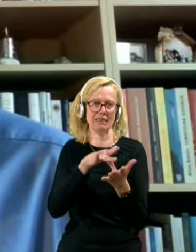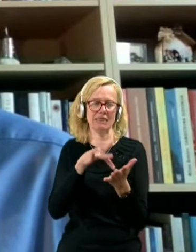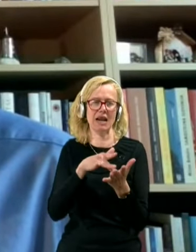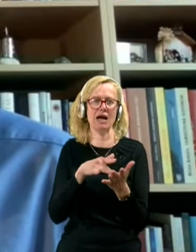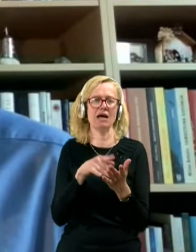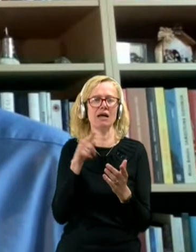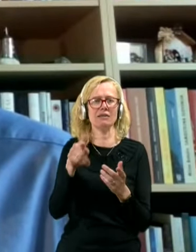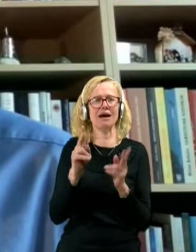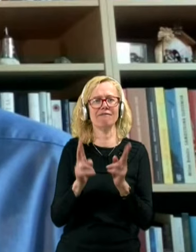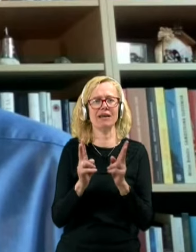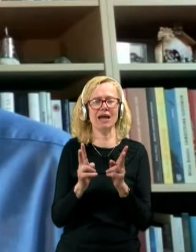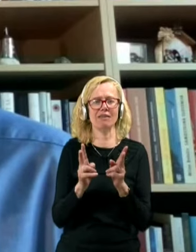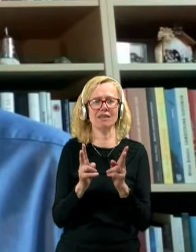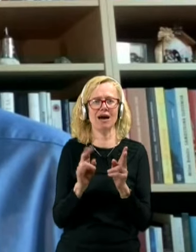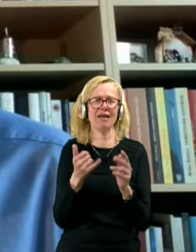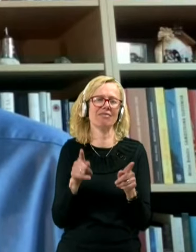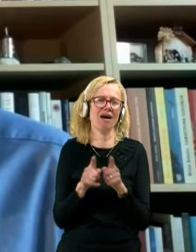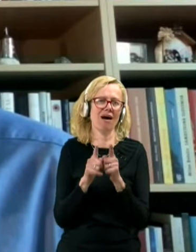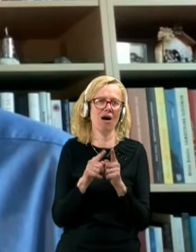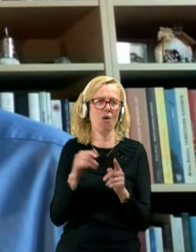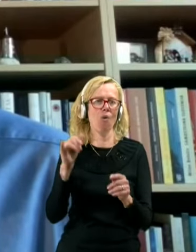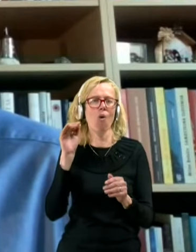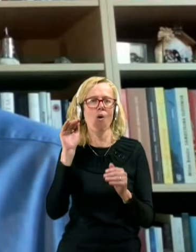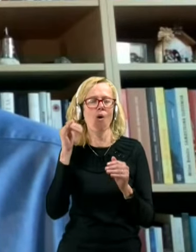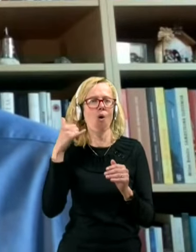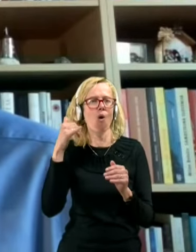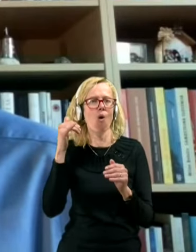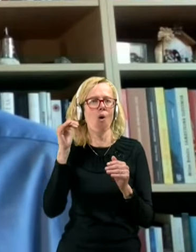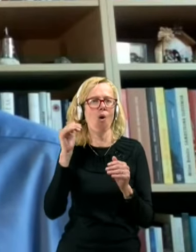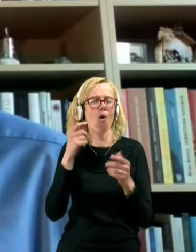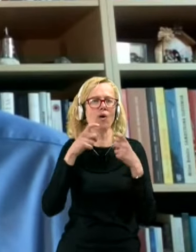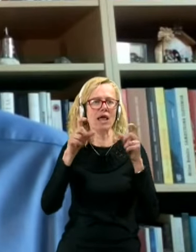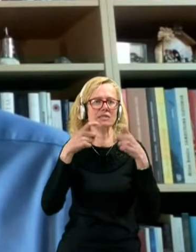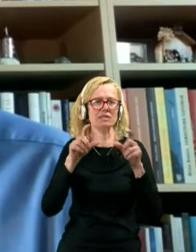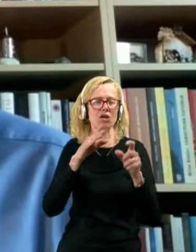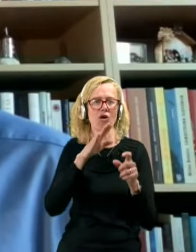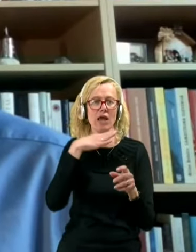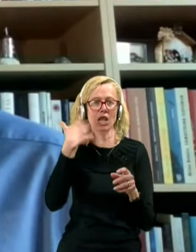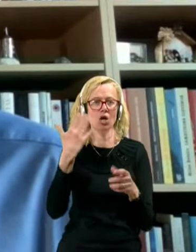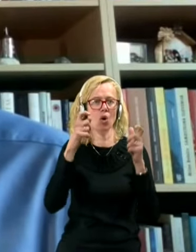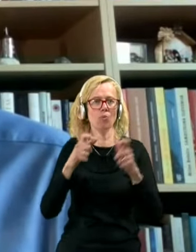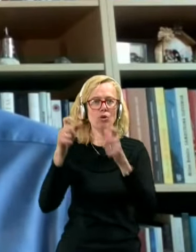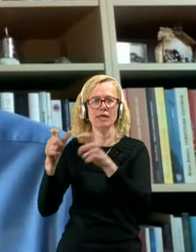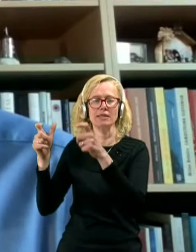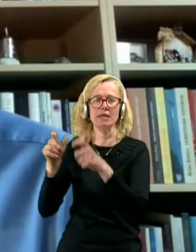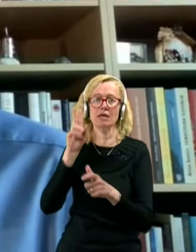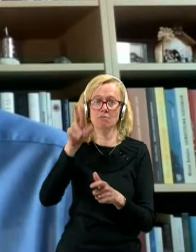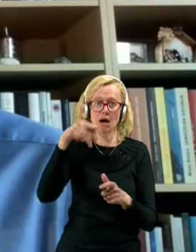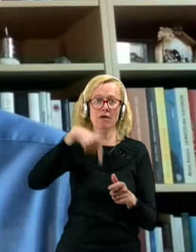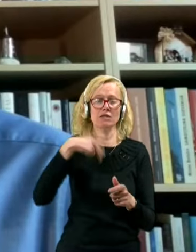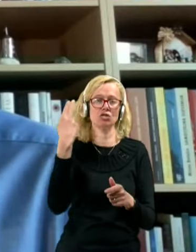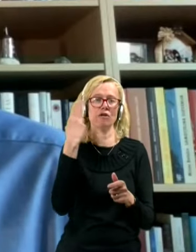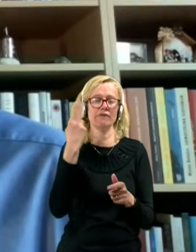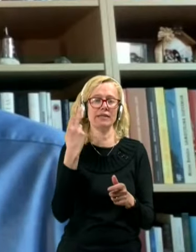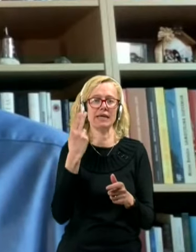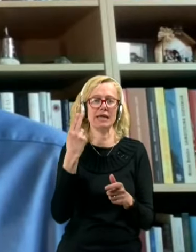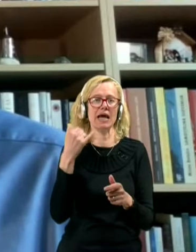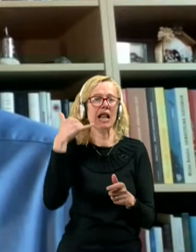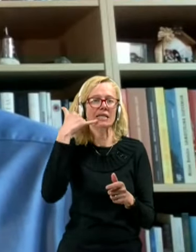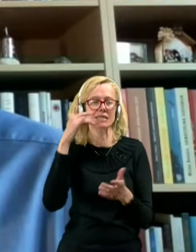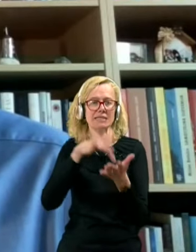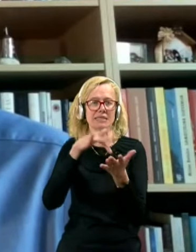Ta varianta je taka, da se je oglesil kar nekaj podjetji, ki imajo v Sloveniji klicne centre,